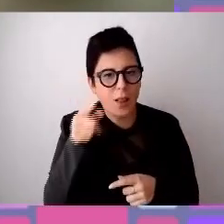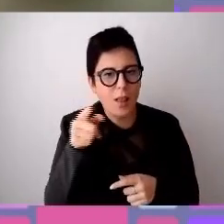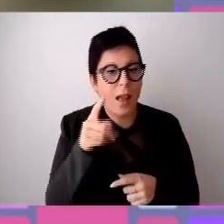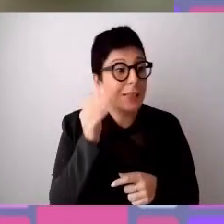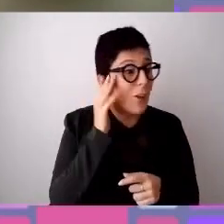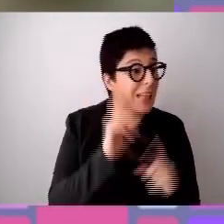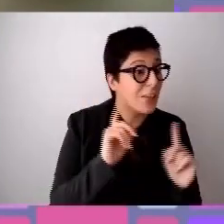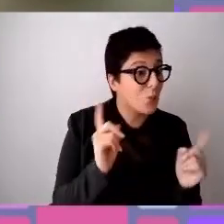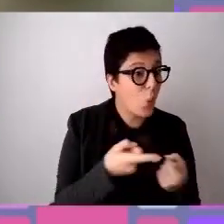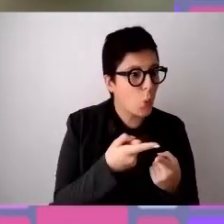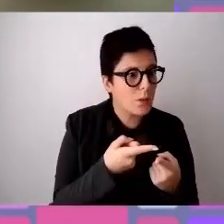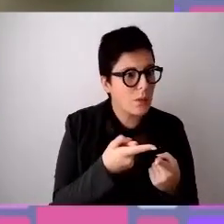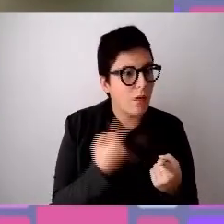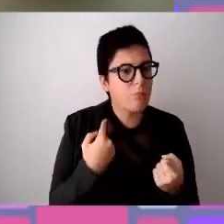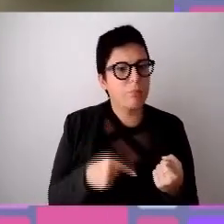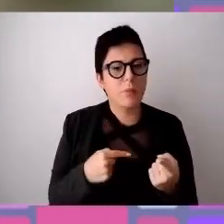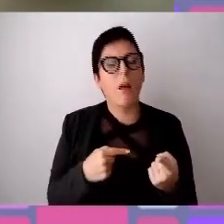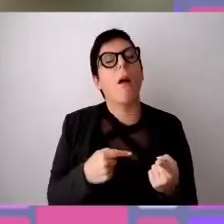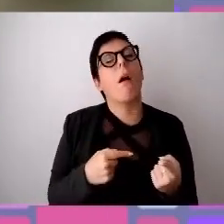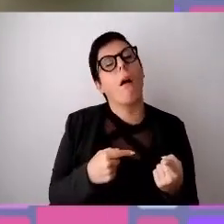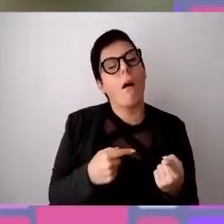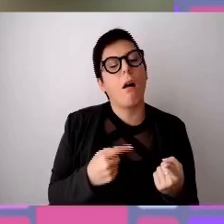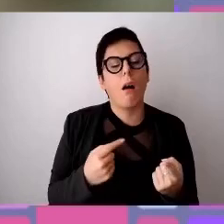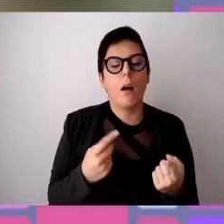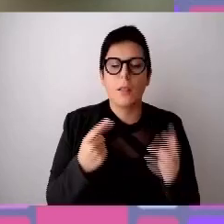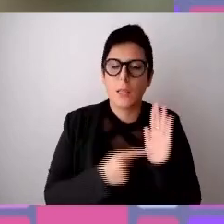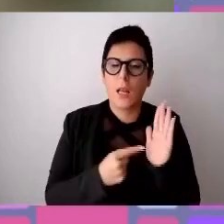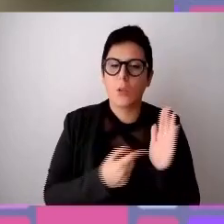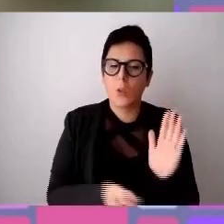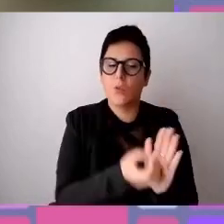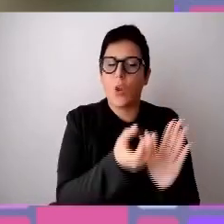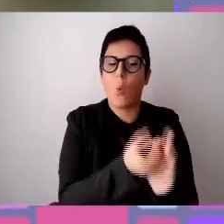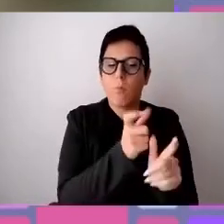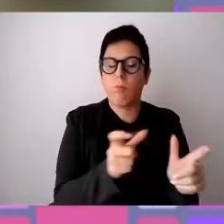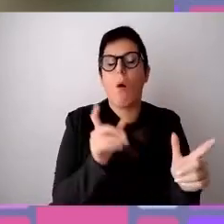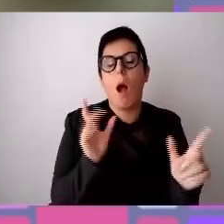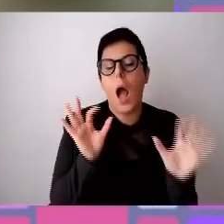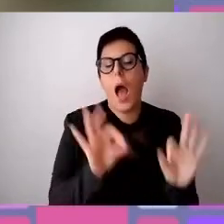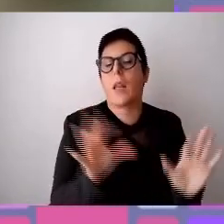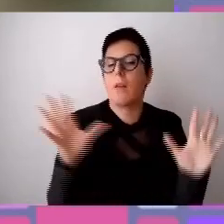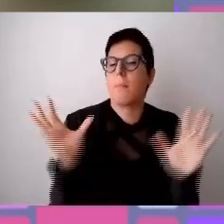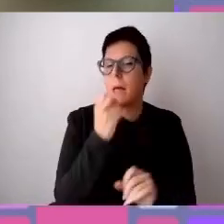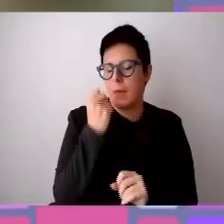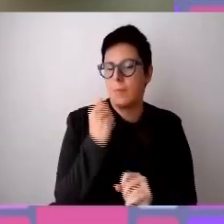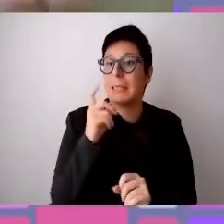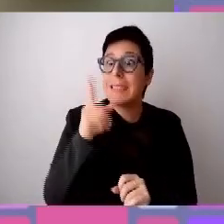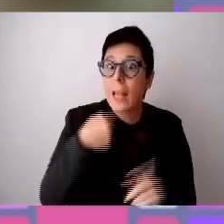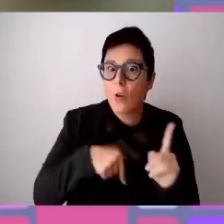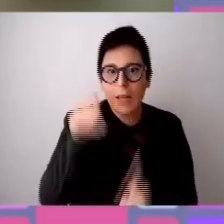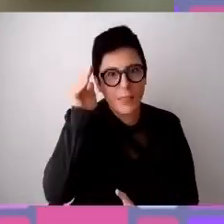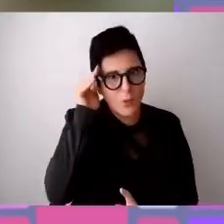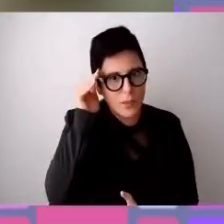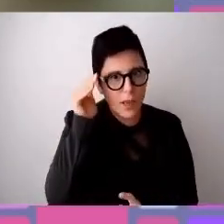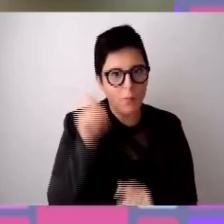veramente di arrivare a un reale diritto allo sviluppo per le persone che abbiamo e ovviamente e